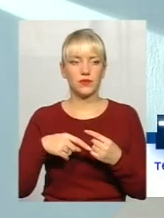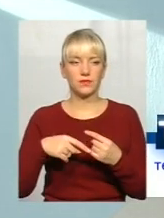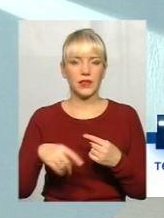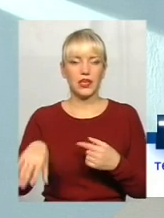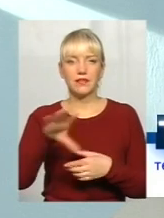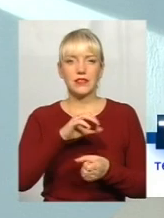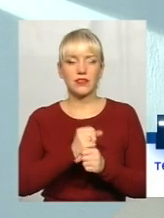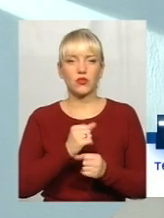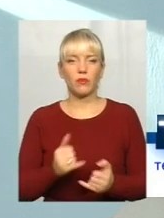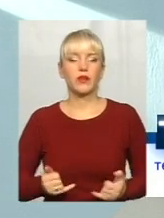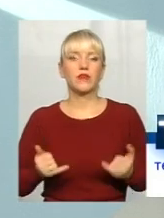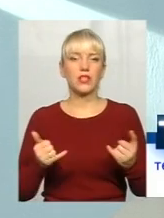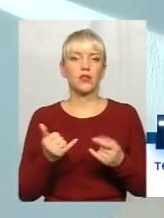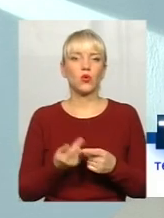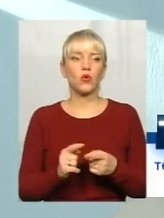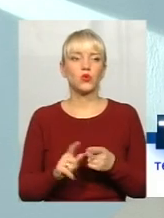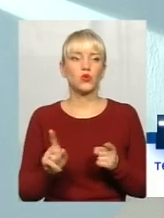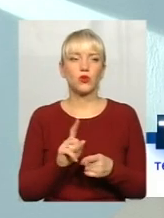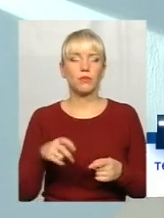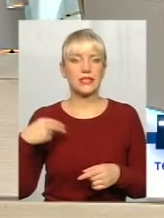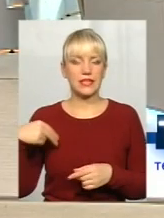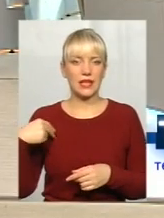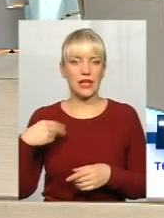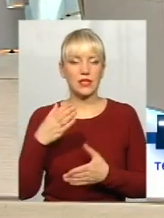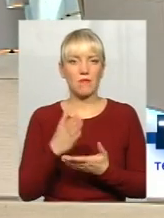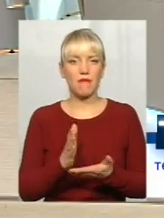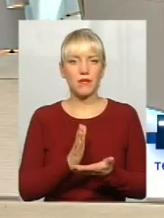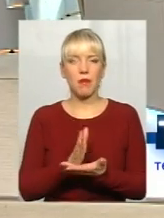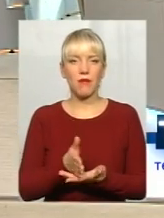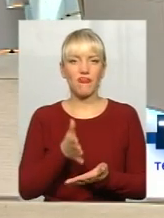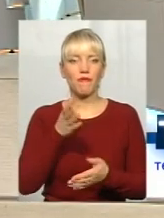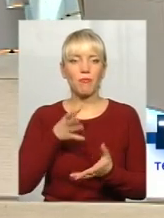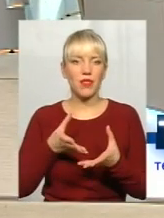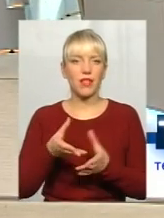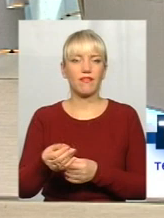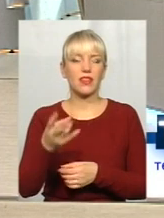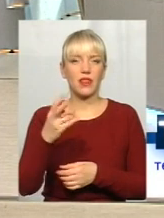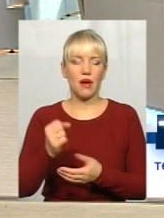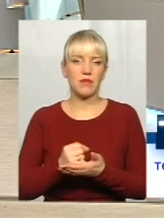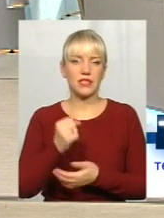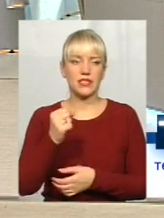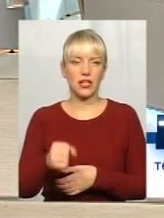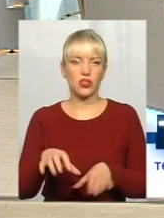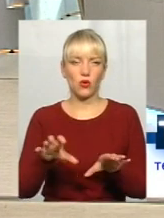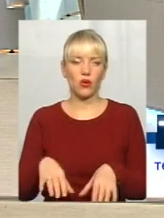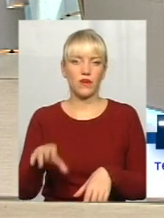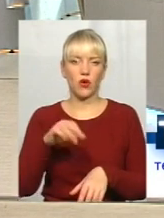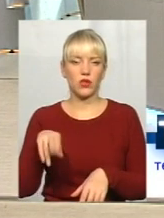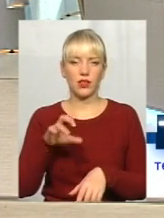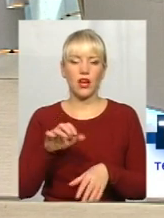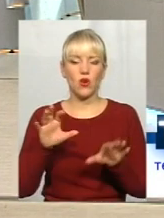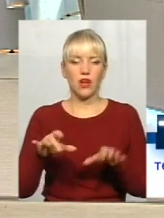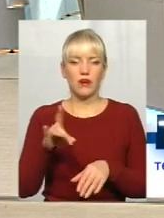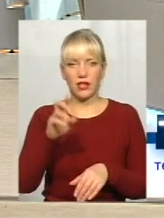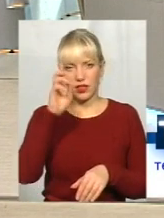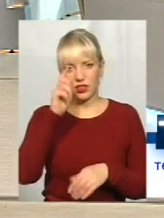все зроблено для того, щоб президент мав прямий вплив на призначення голів ОДА, голів Райдержадміністрації, їхніх